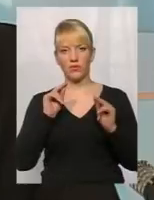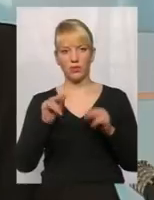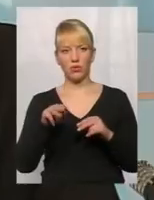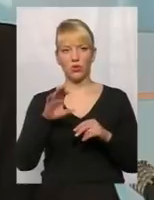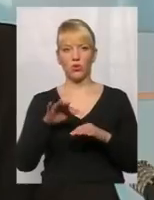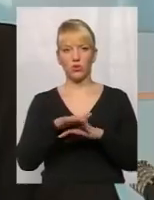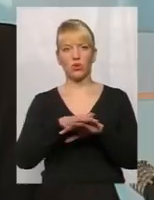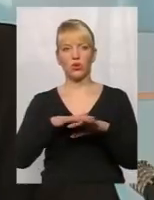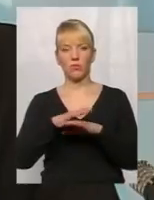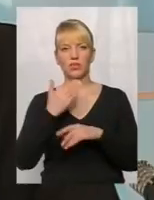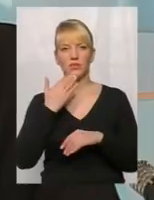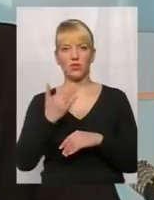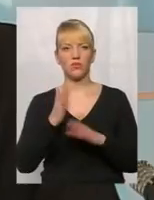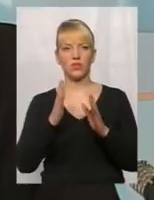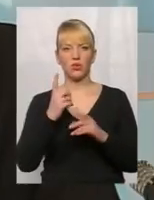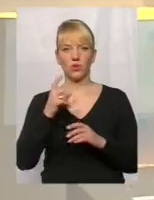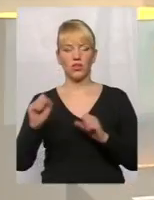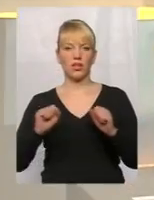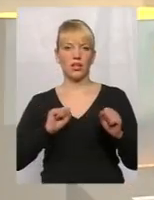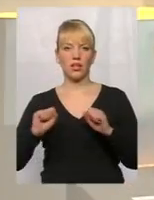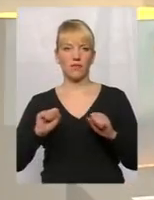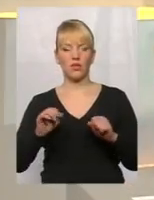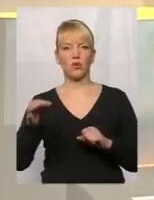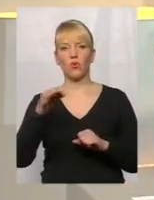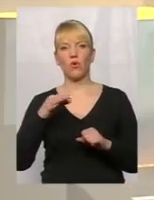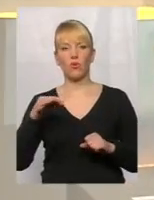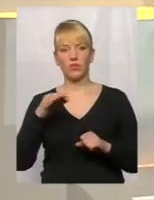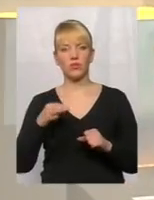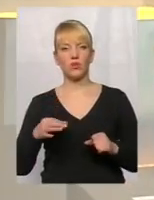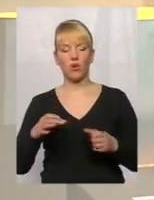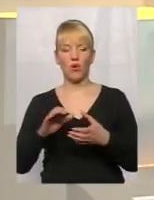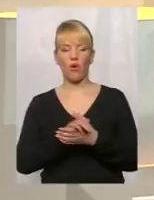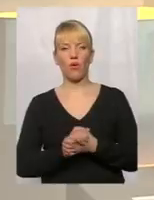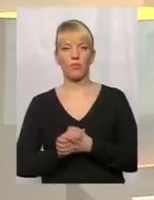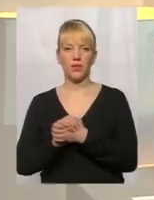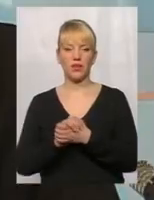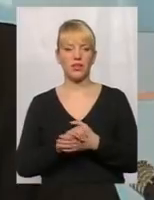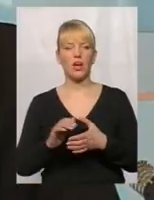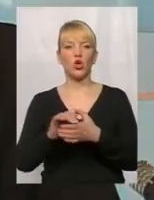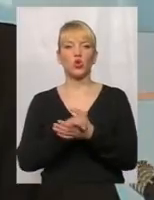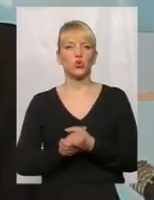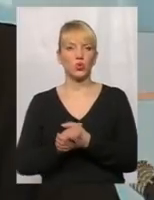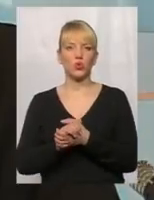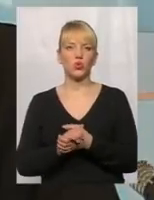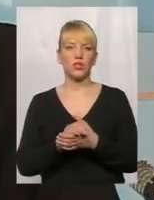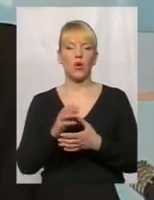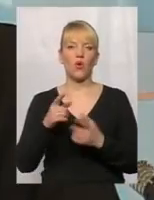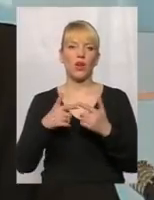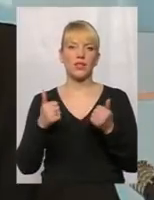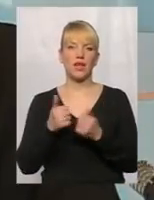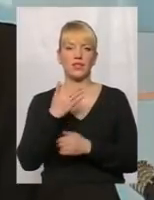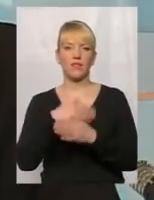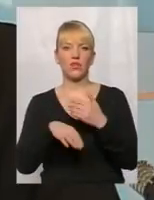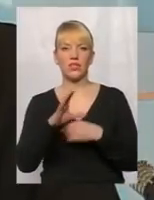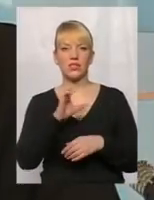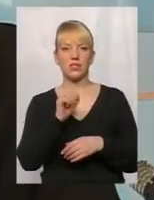громадськості звернувся один керівник обласного об'єднання Союз організацій інвалідів, Савчук Анатолій Миколаївич.